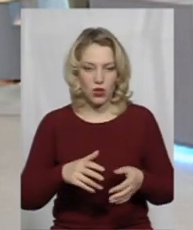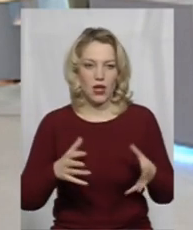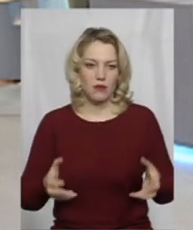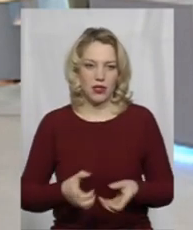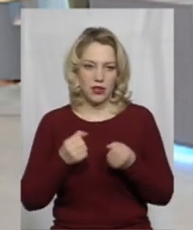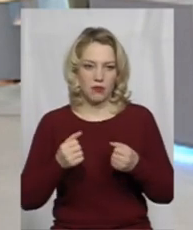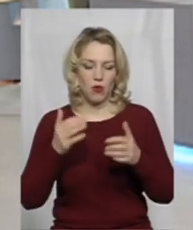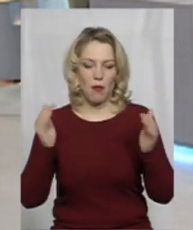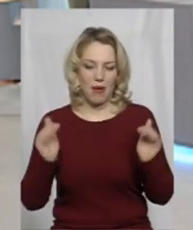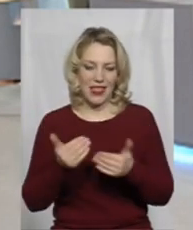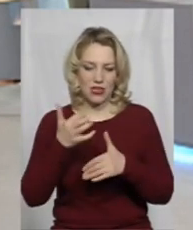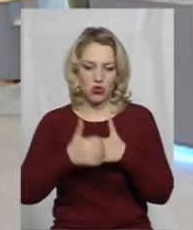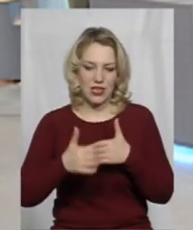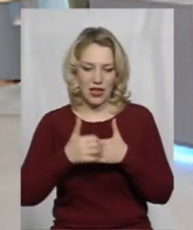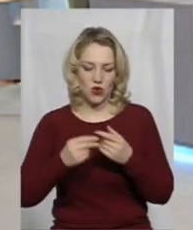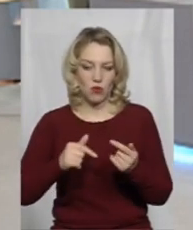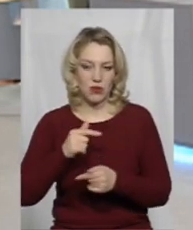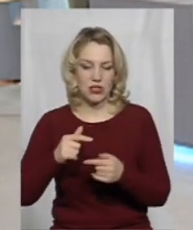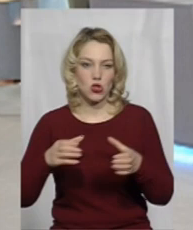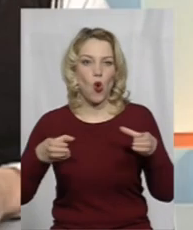підтримку малого-середнього бізнесу в комітет.